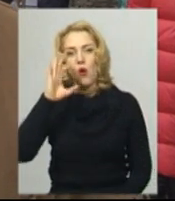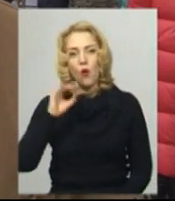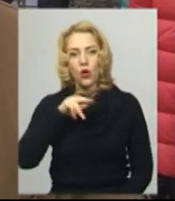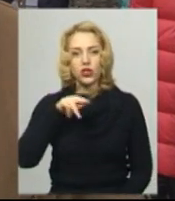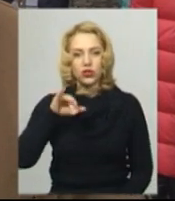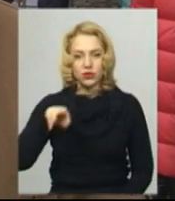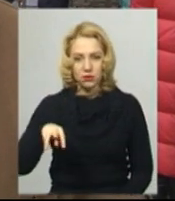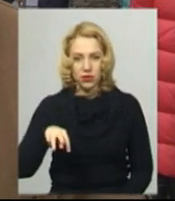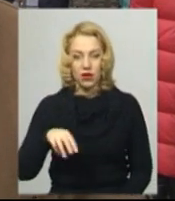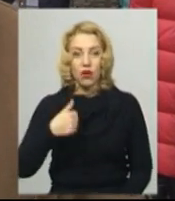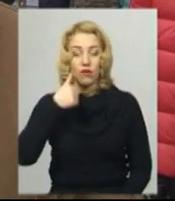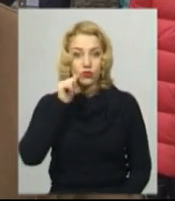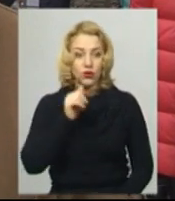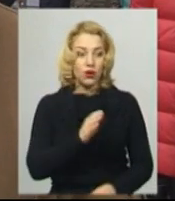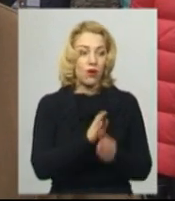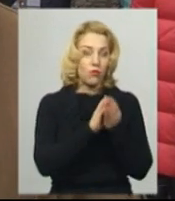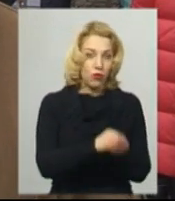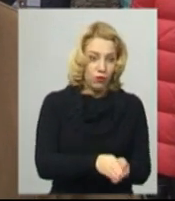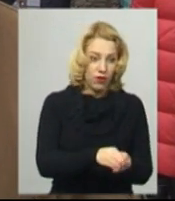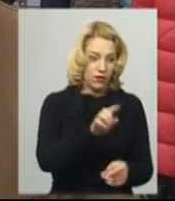Вчора поховав рідного, сьогодні відчима.